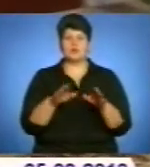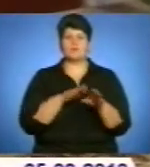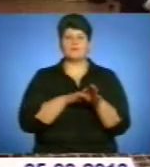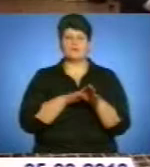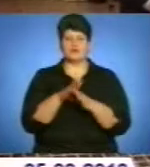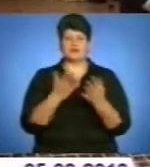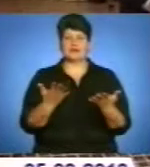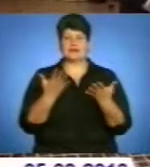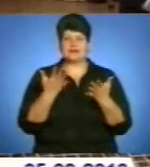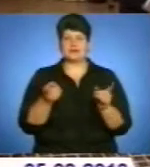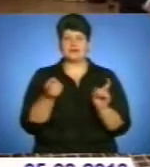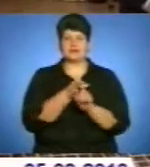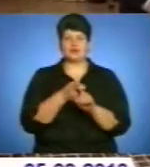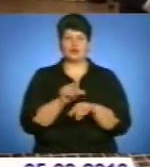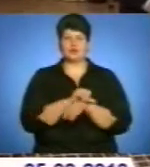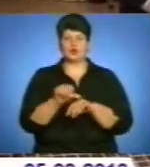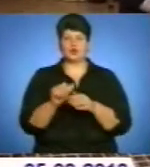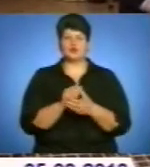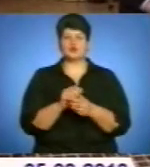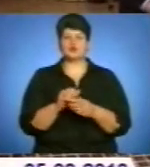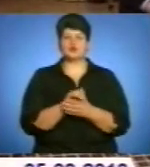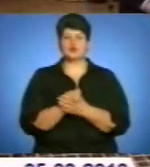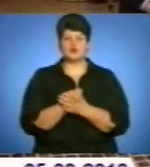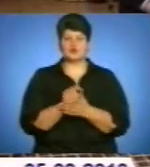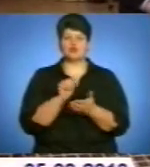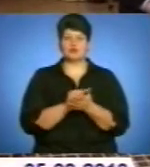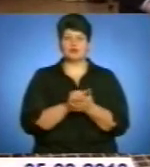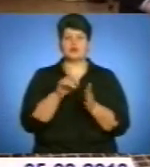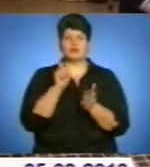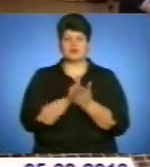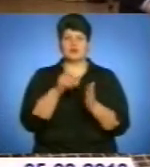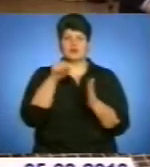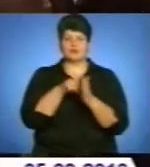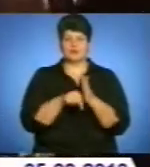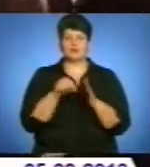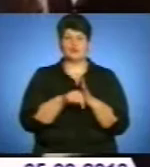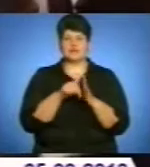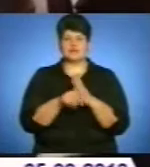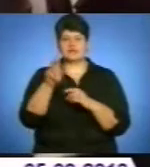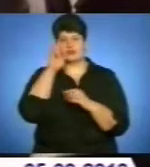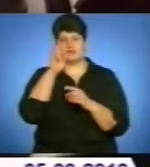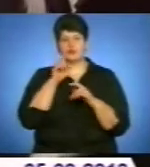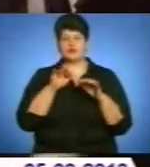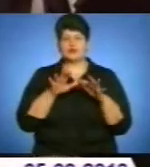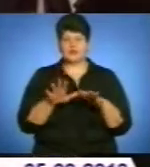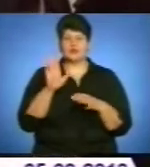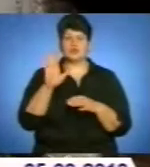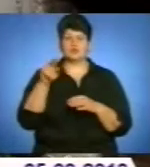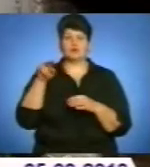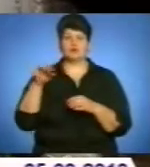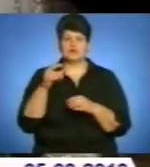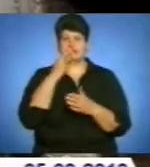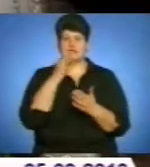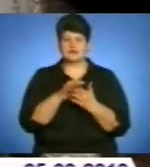у питанні приєднання до митного союзу. Документи повинні пройти внутрішні державні процедури. Свою чергою, Володимир Путін переконаний,